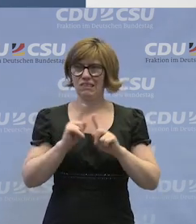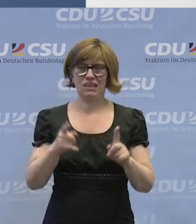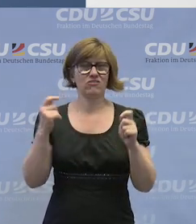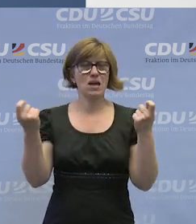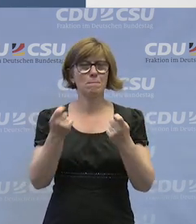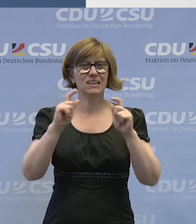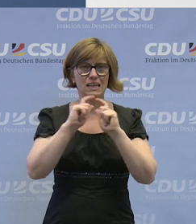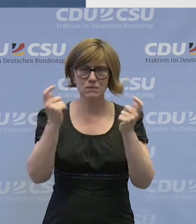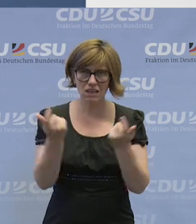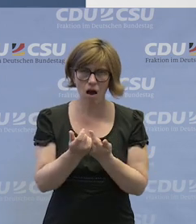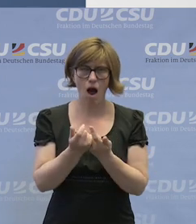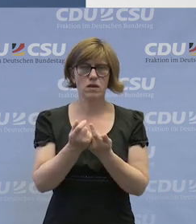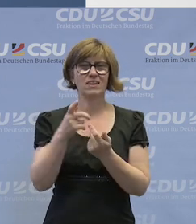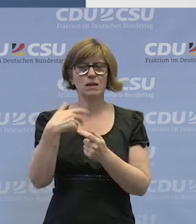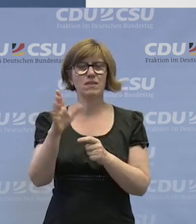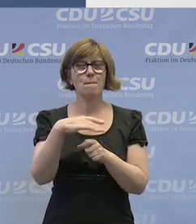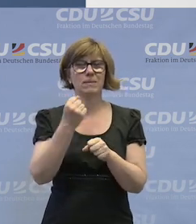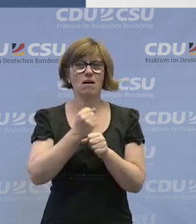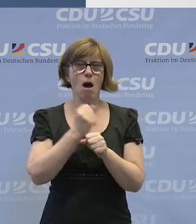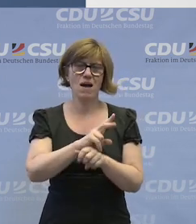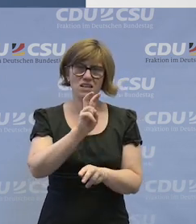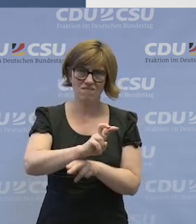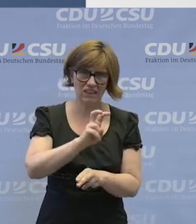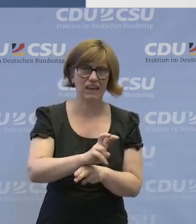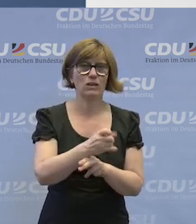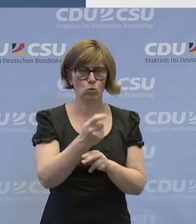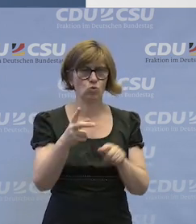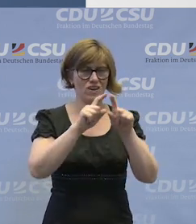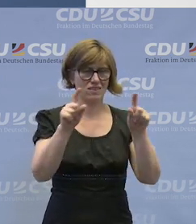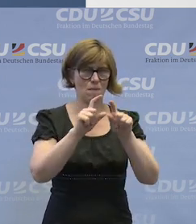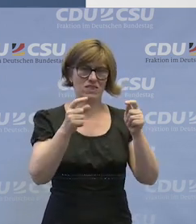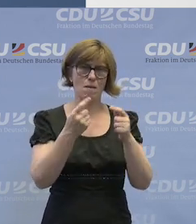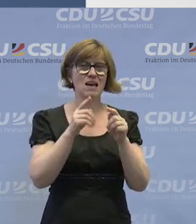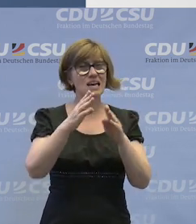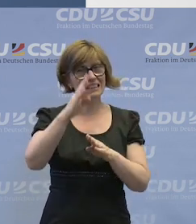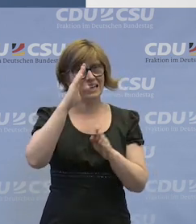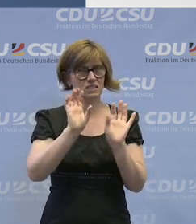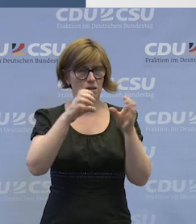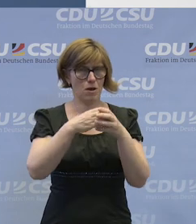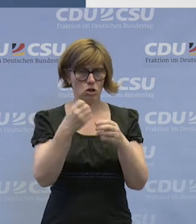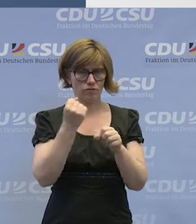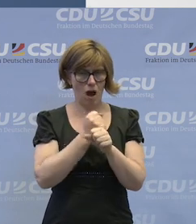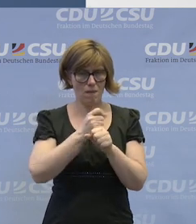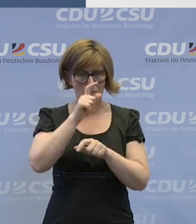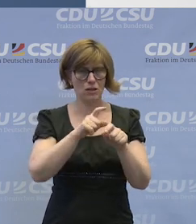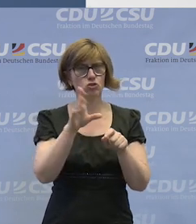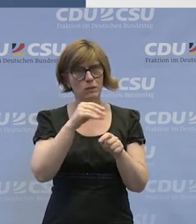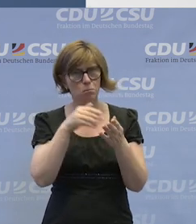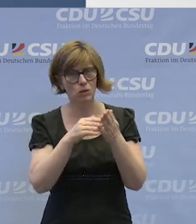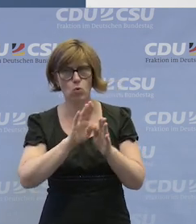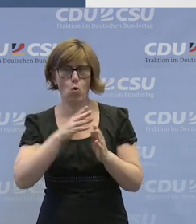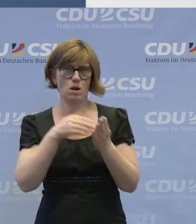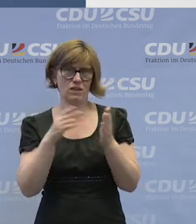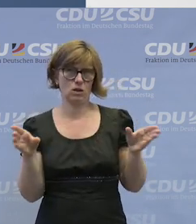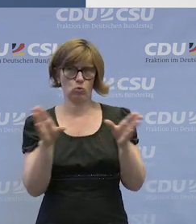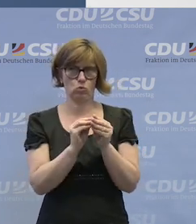Betriebsräte in dem Sinn, sondern Mitarbeitervertretung. Und in dieser Dienstgemeinschaft arbeiten eben Menschen mit und ohne Binderung zusammen. Und